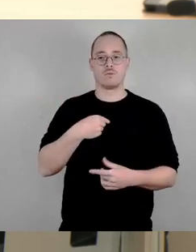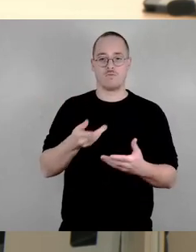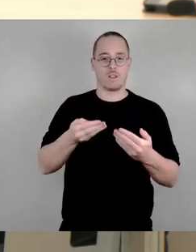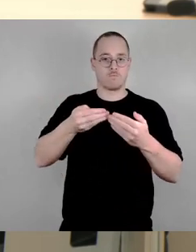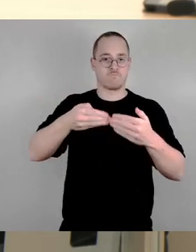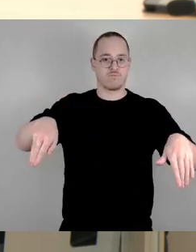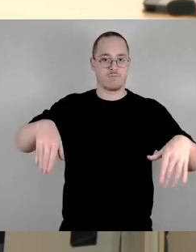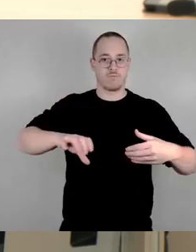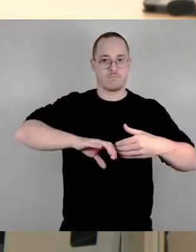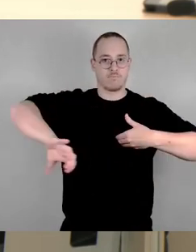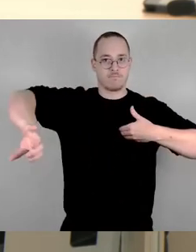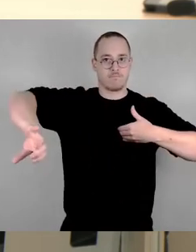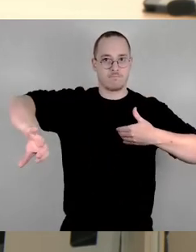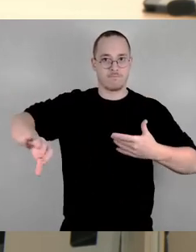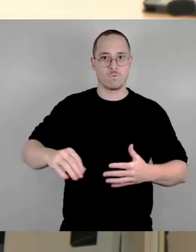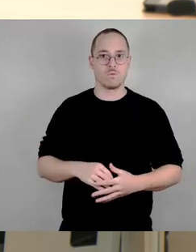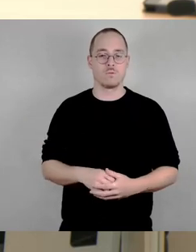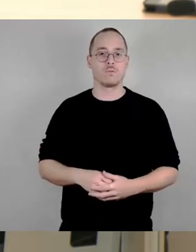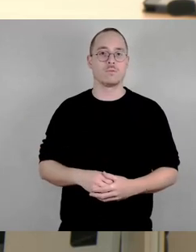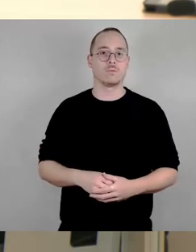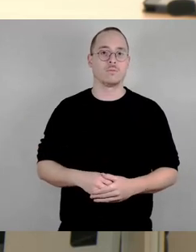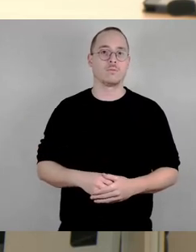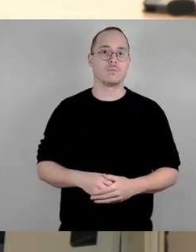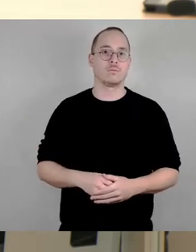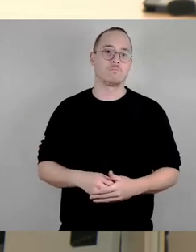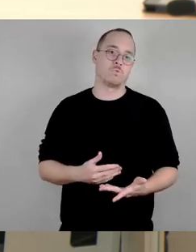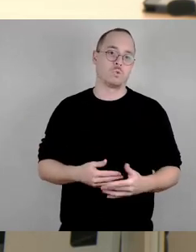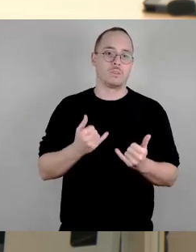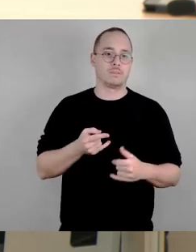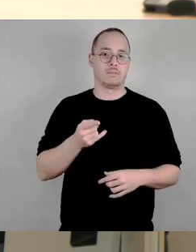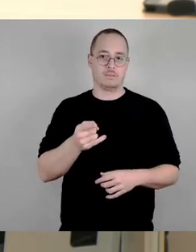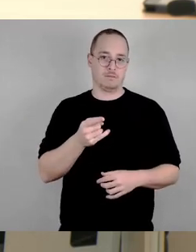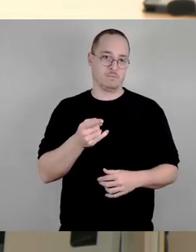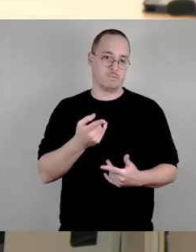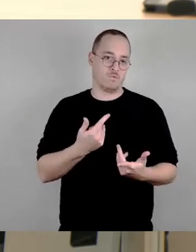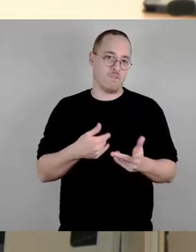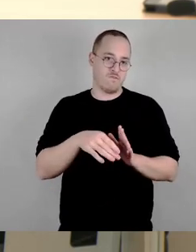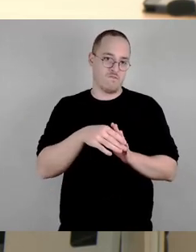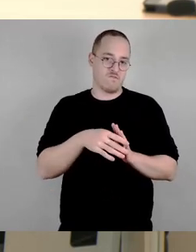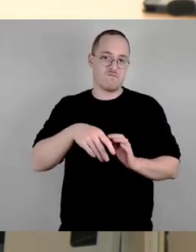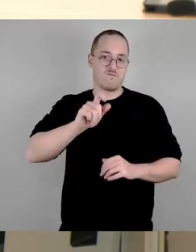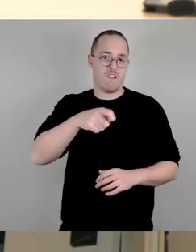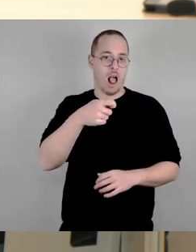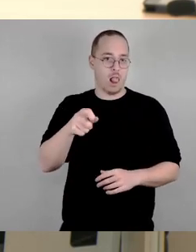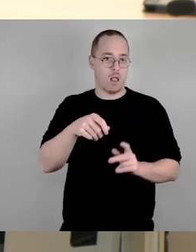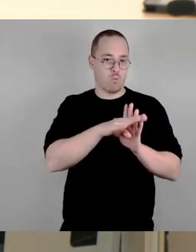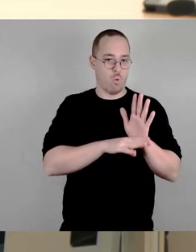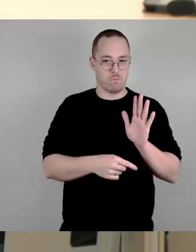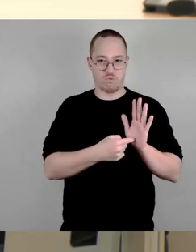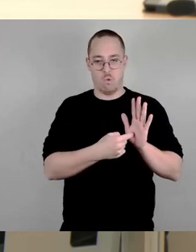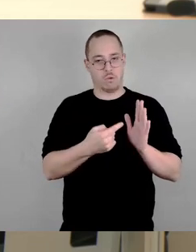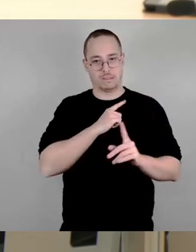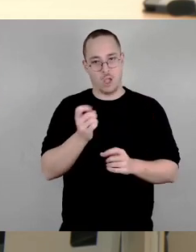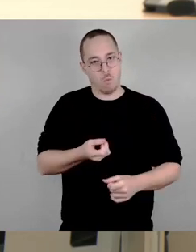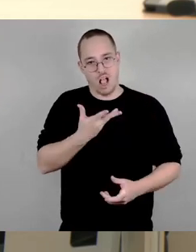vorkommt, einmal davon im Zusammenhang mit Irregulär. Und in diesem Kontext steht auch Ihr Antrag. Sie möchten, dass der Stadtrat feststellt, dass die